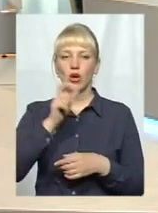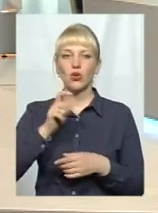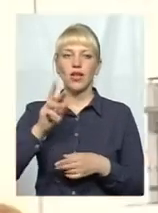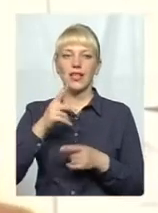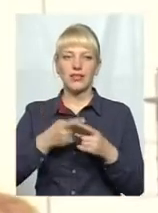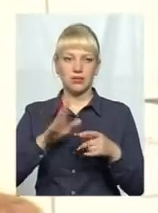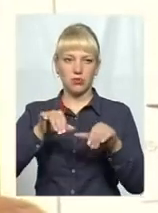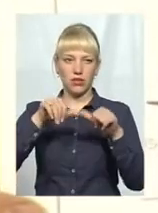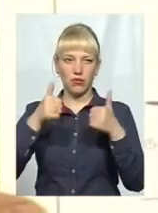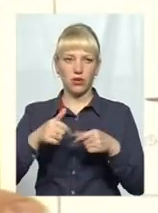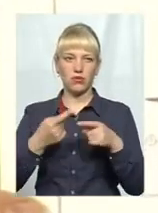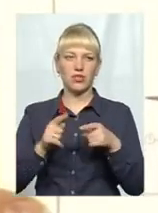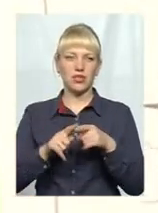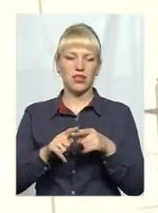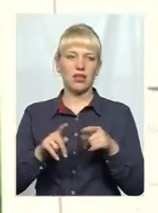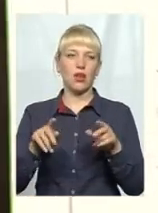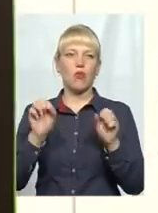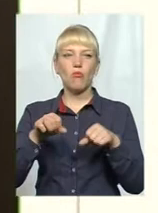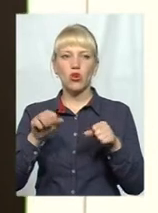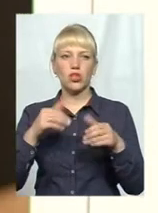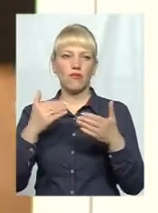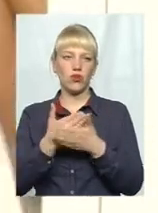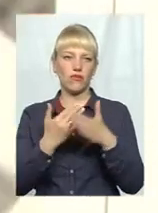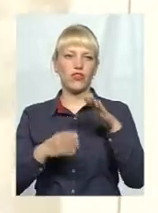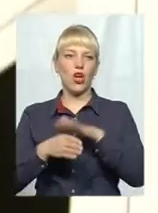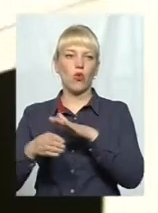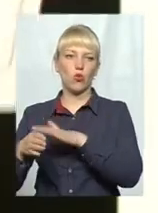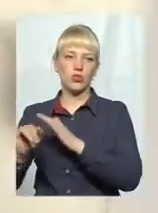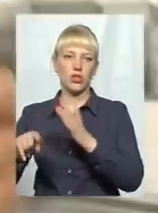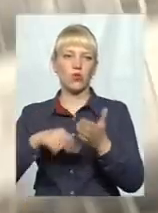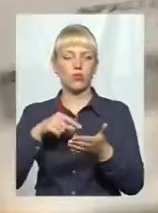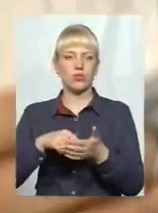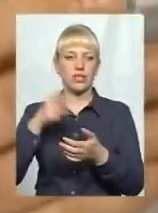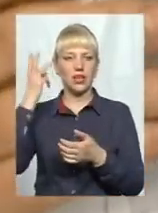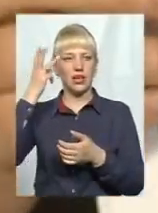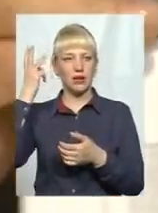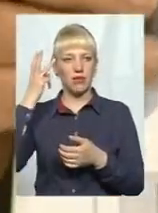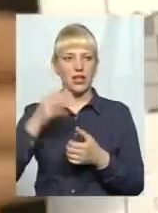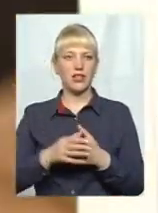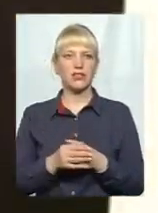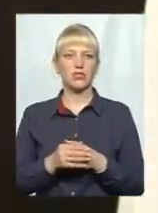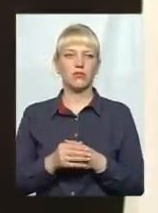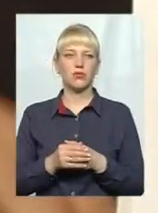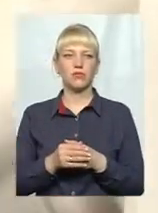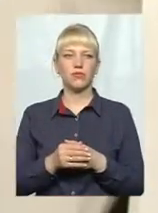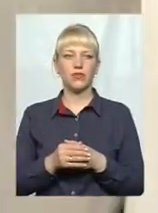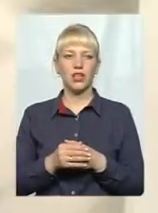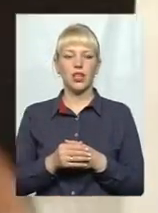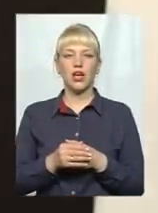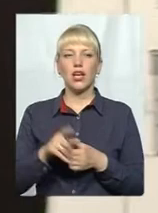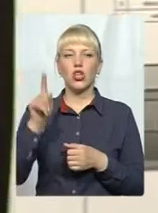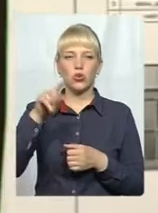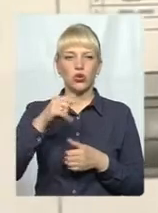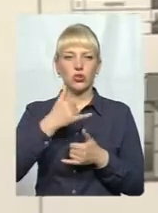виглядати. такі можливі нові кіоски в місті Хмельничка, будемо називати. І ось, до речі, в мене є з собою